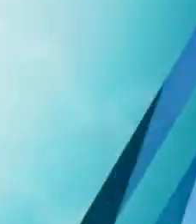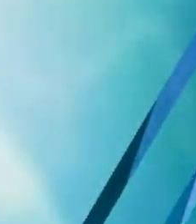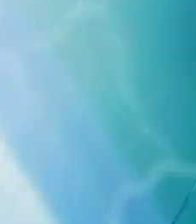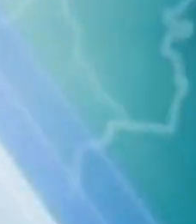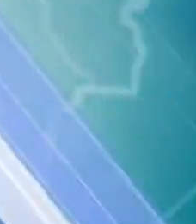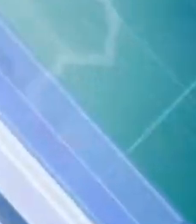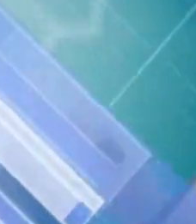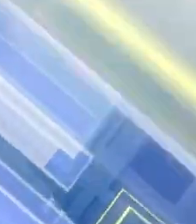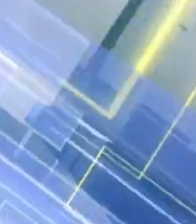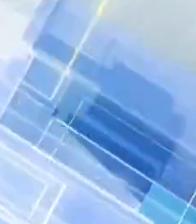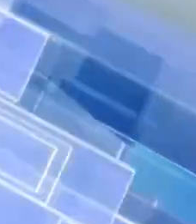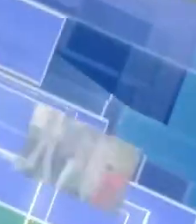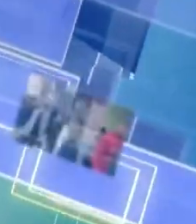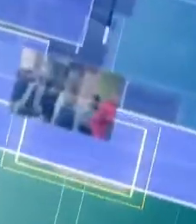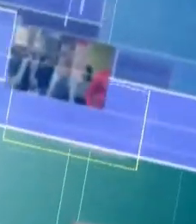МУЗЫКАЛЬНАЯ